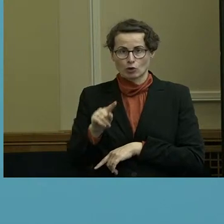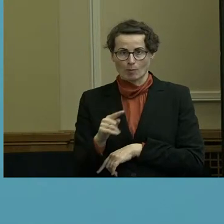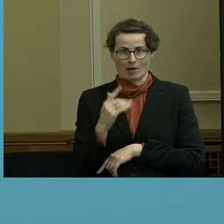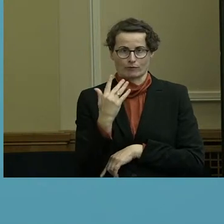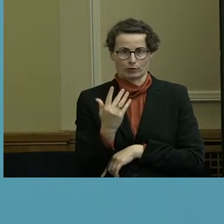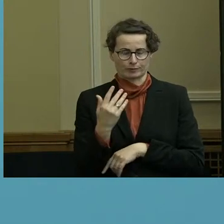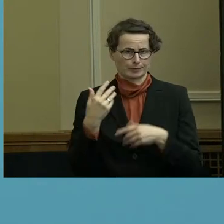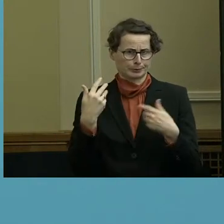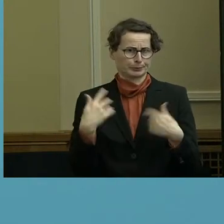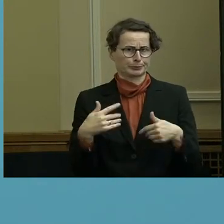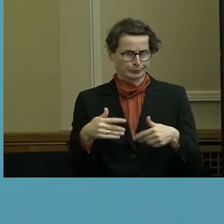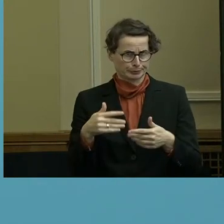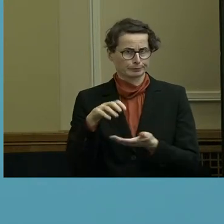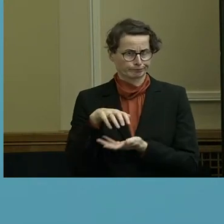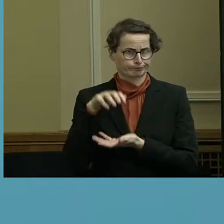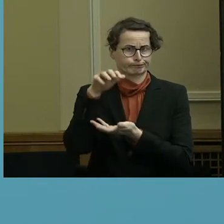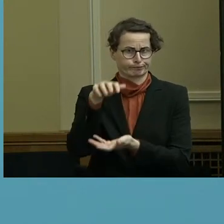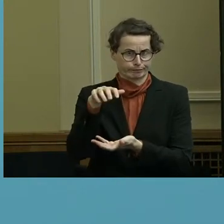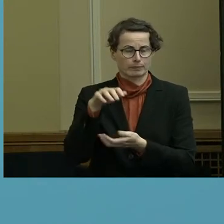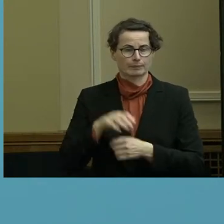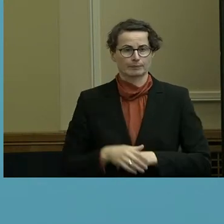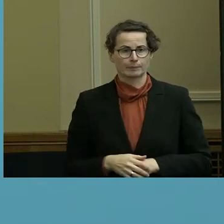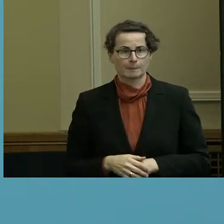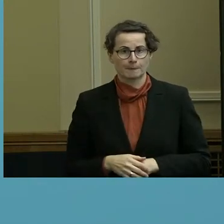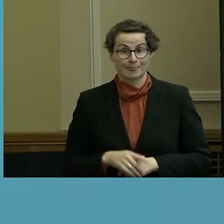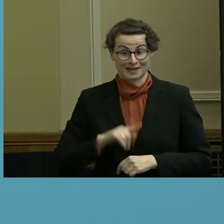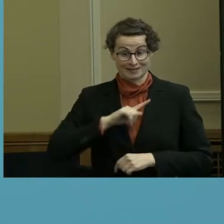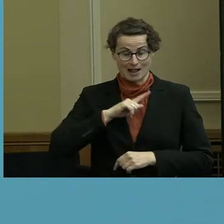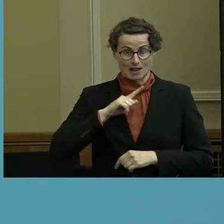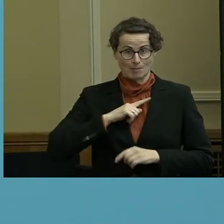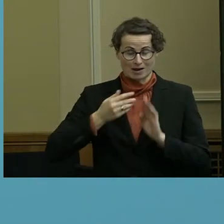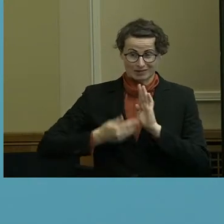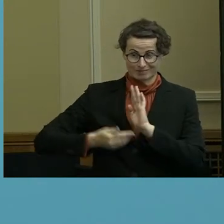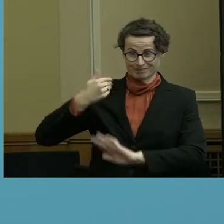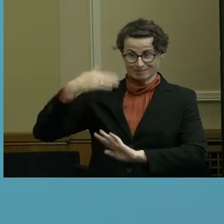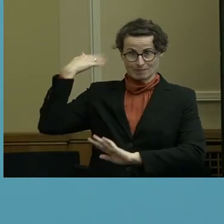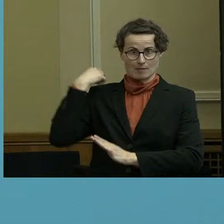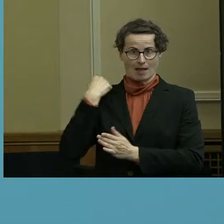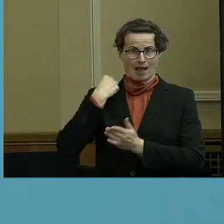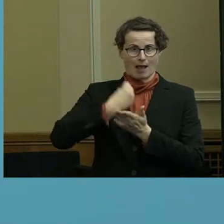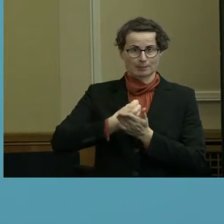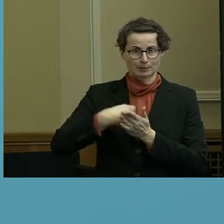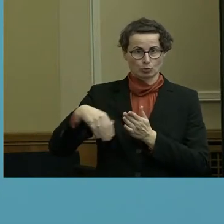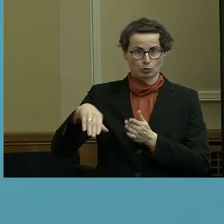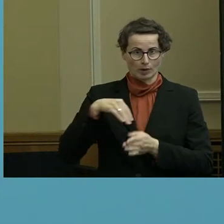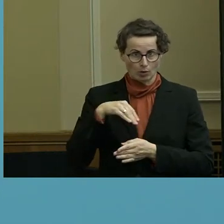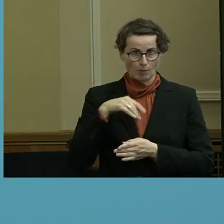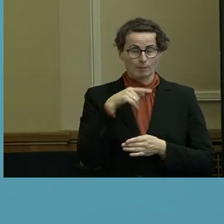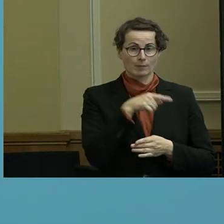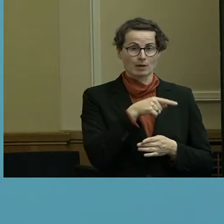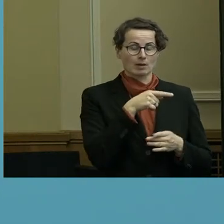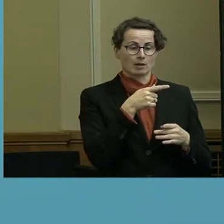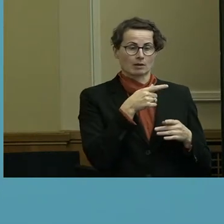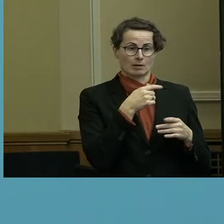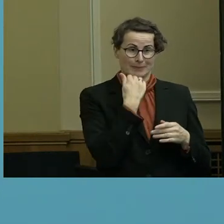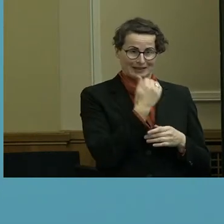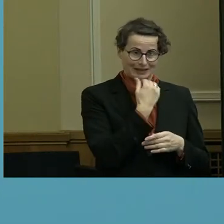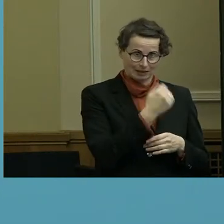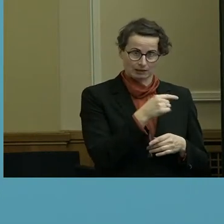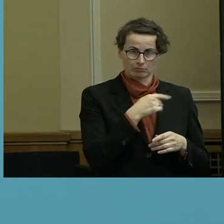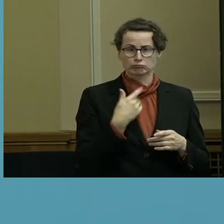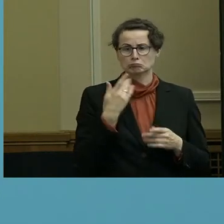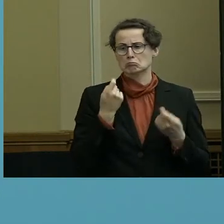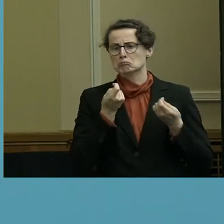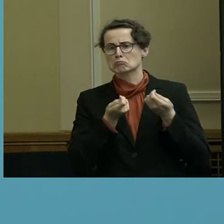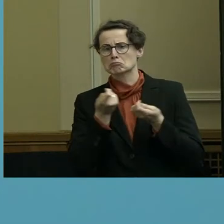heißt also, die, als ich hier angefangen habe, haben wir über Investitionen berichtet